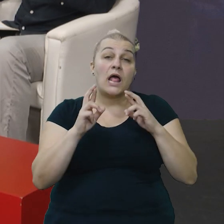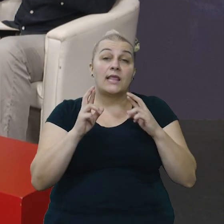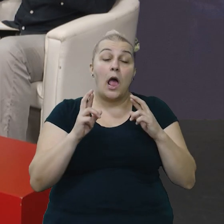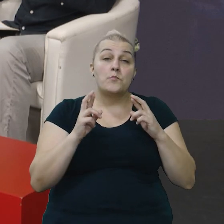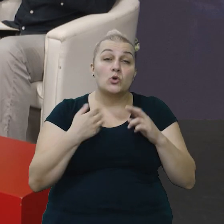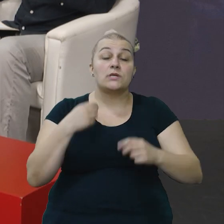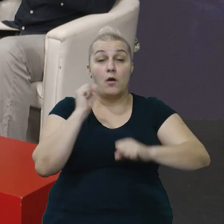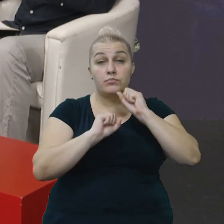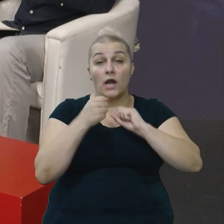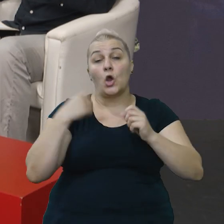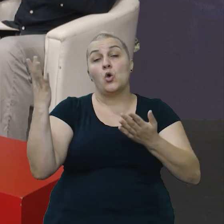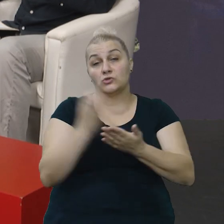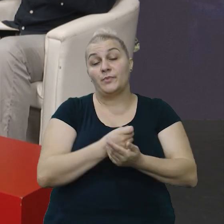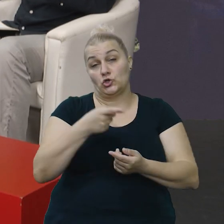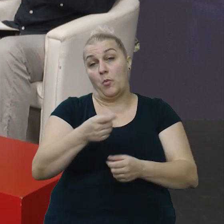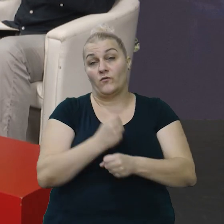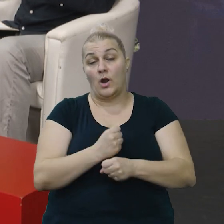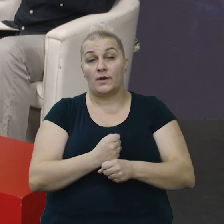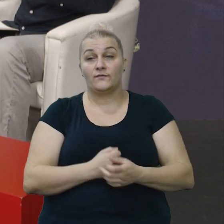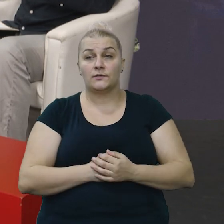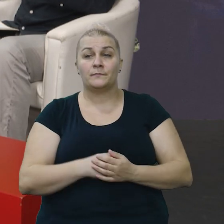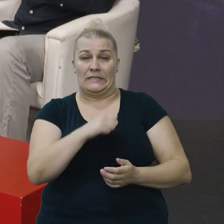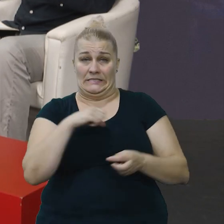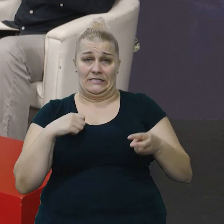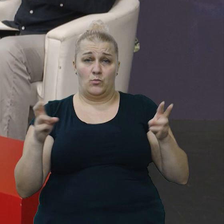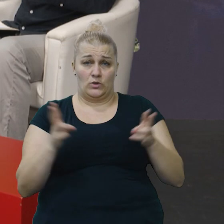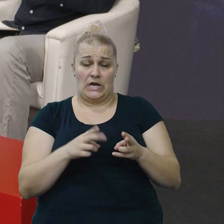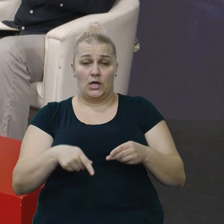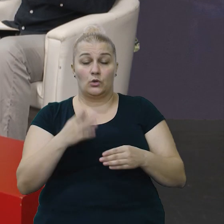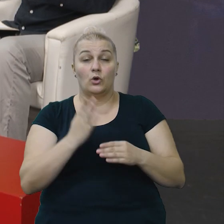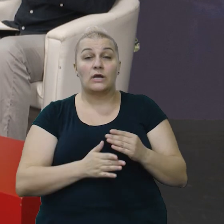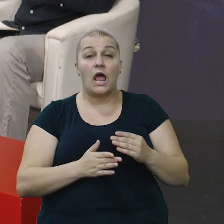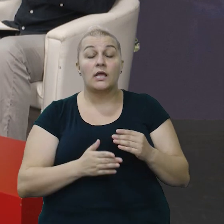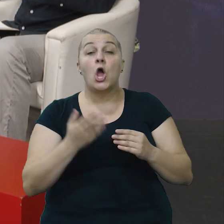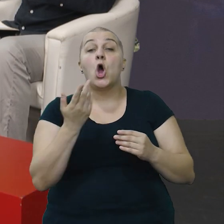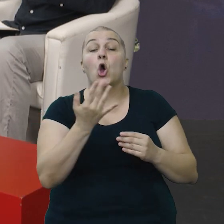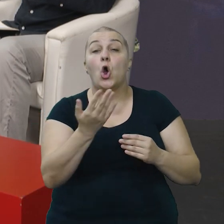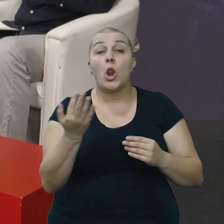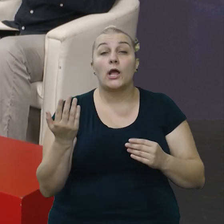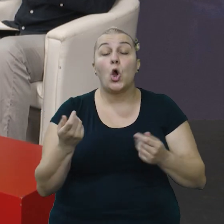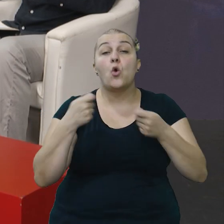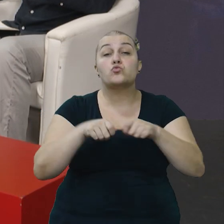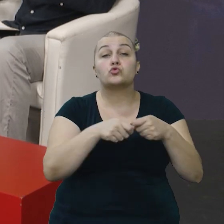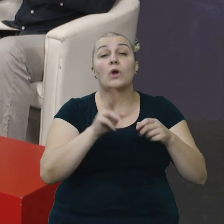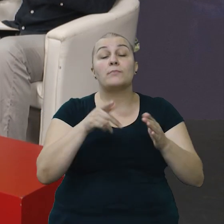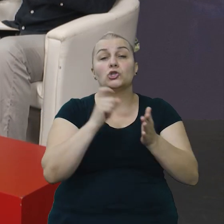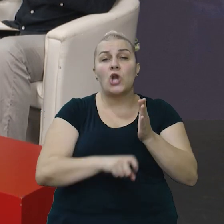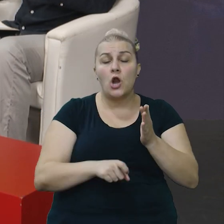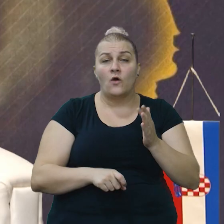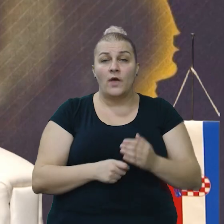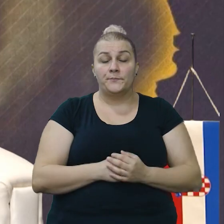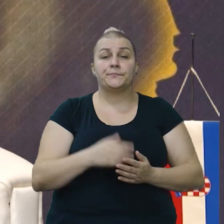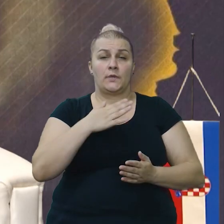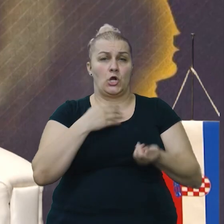branitelji da će to uspjeti zaživiti. Samo hratko, još na samom kraju, koliko udruga ima članova?